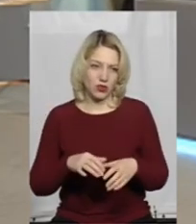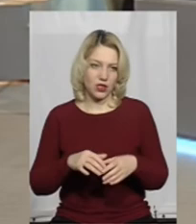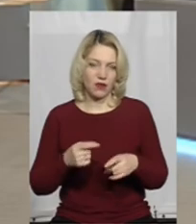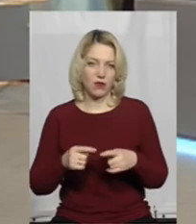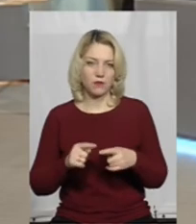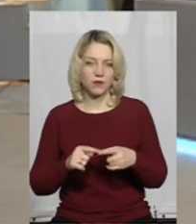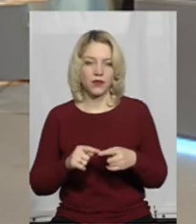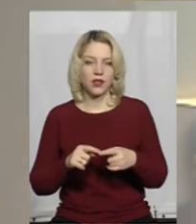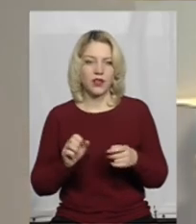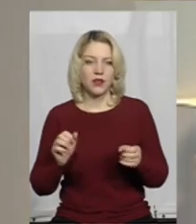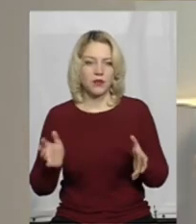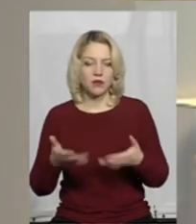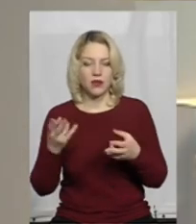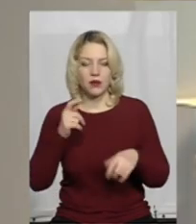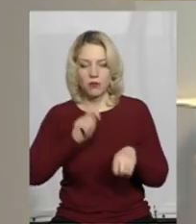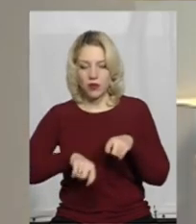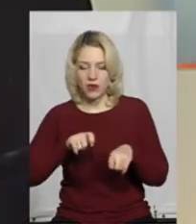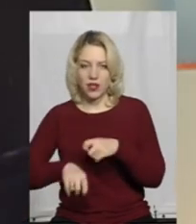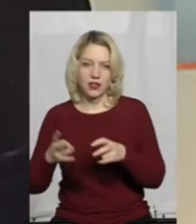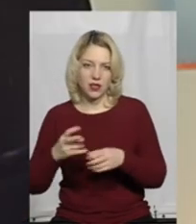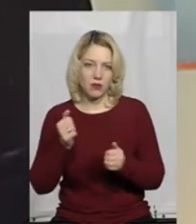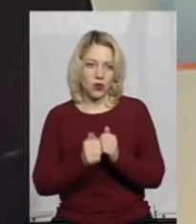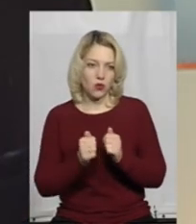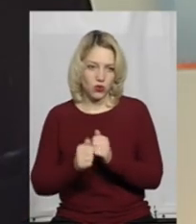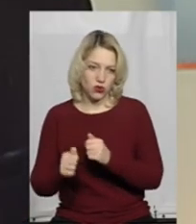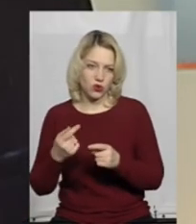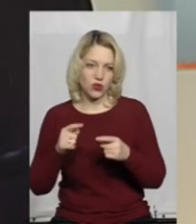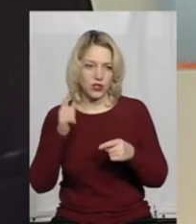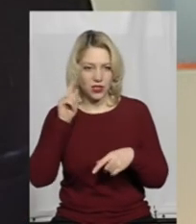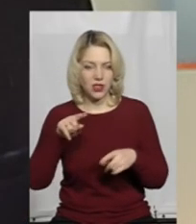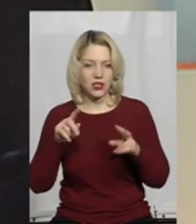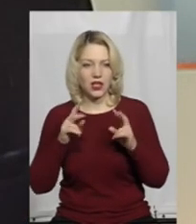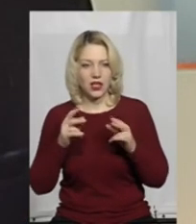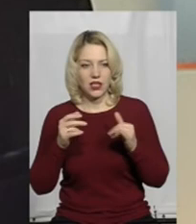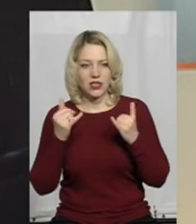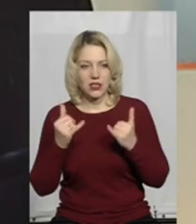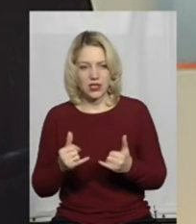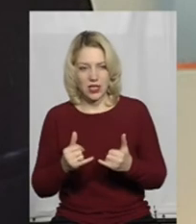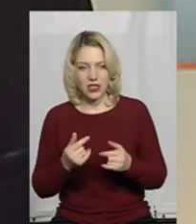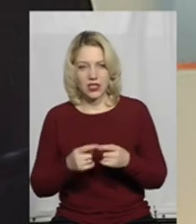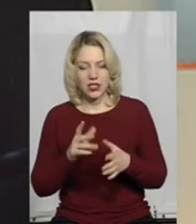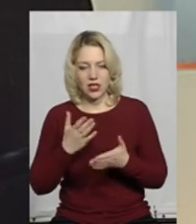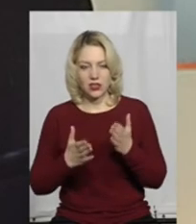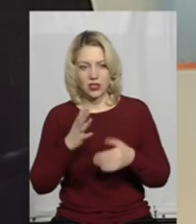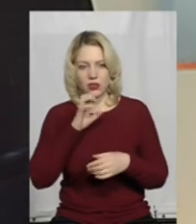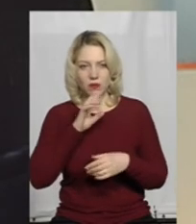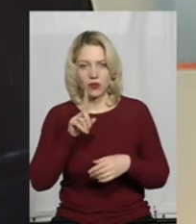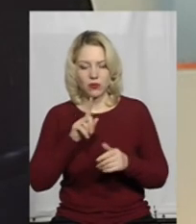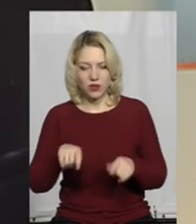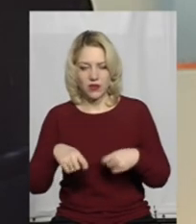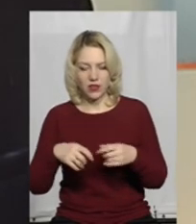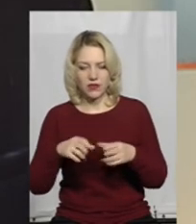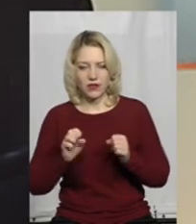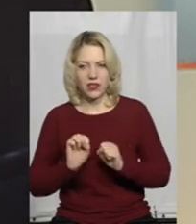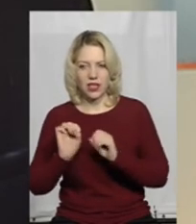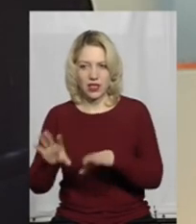піднімати? Перевіряти потрібно кожне. Знаєте, зараз, якби, навіть собак, яких ми віддаємо з притулку,